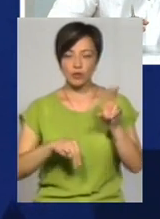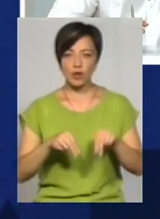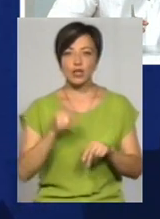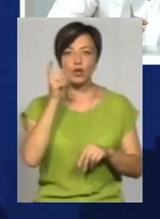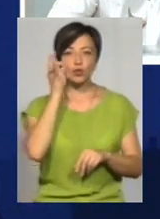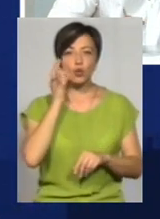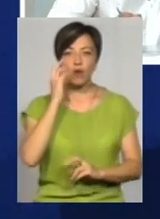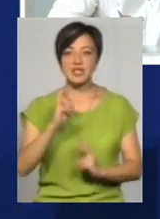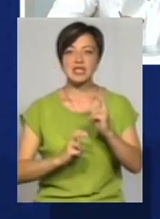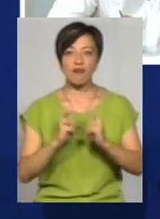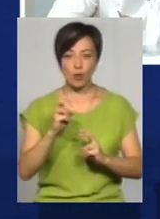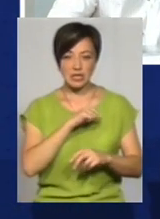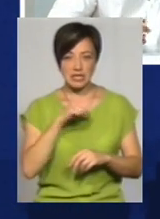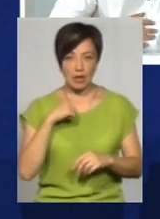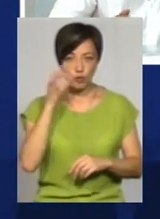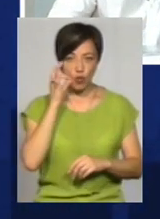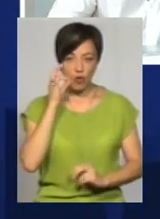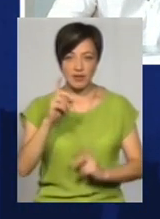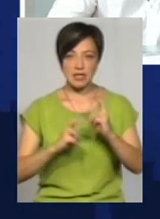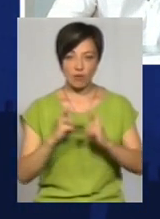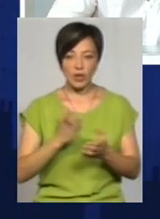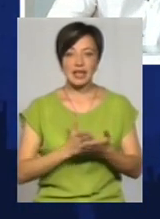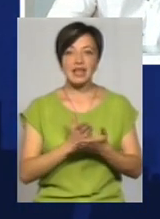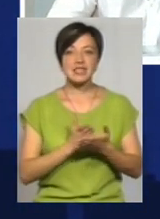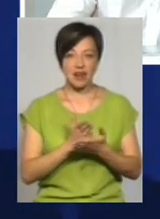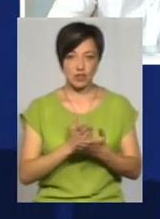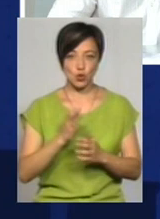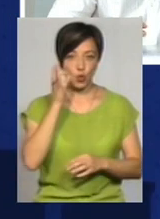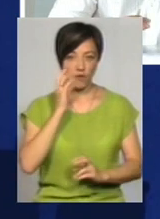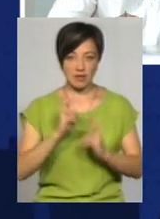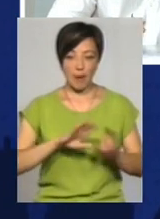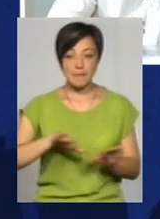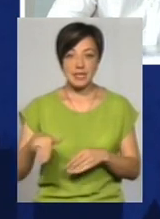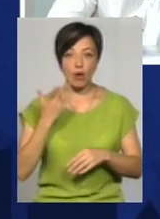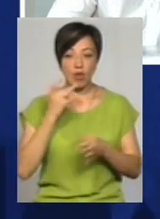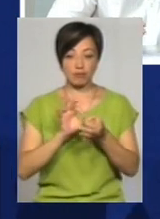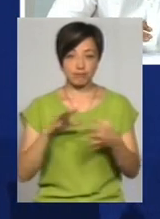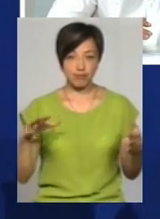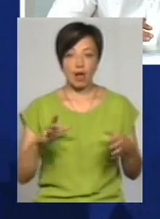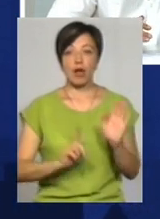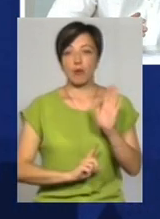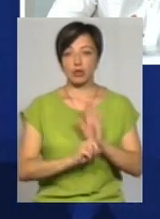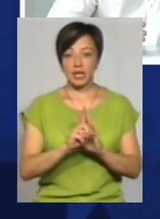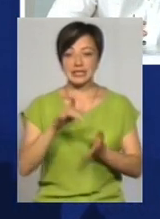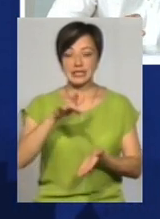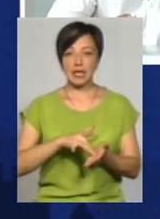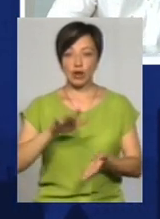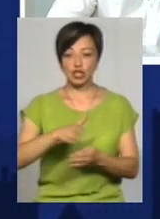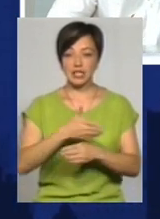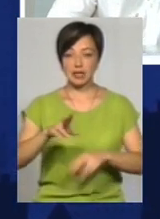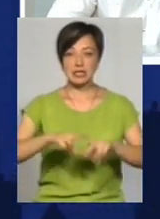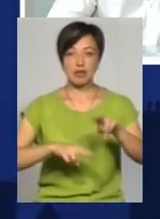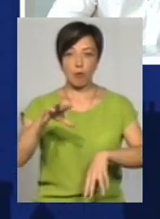цукровий завод, на сам цукровий завод і на селище цукрового заводу. Після того, коли розпалася, почали центральну частину забудовувати і